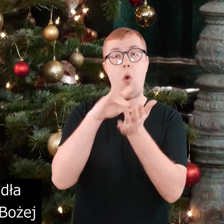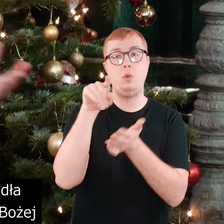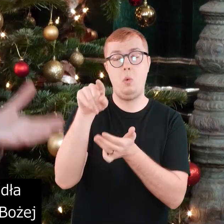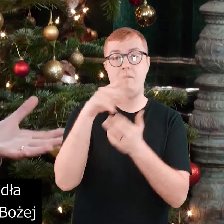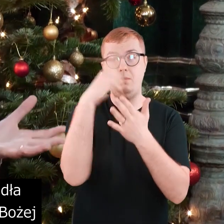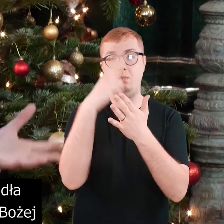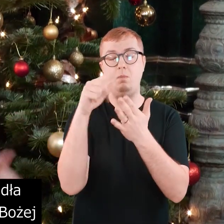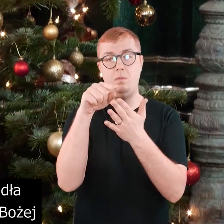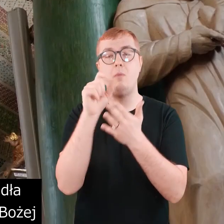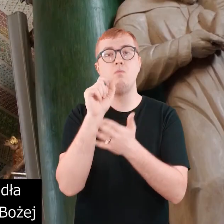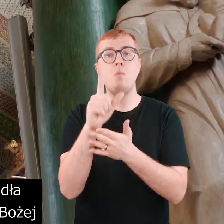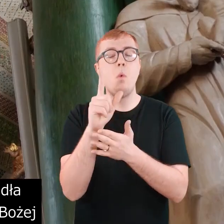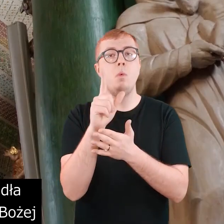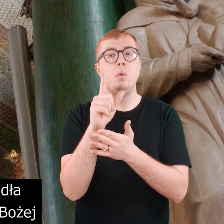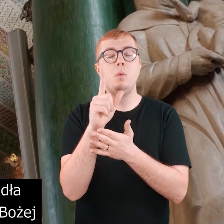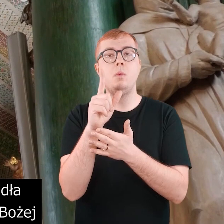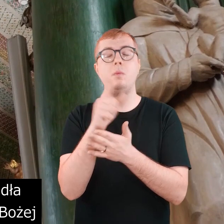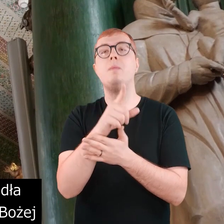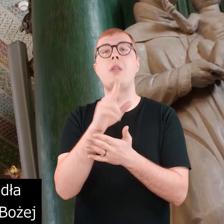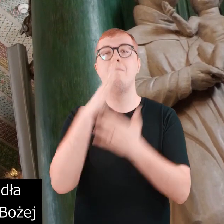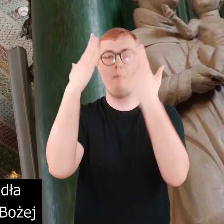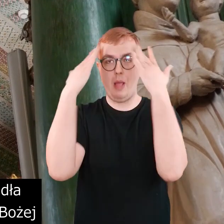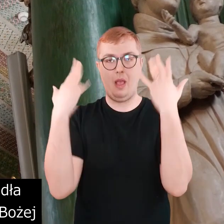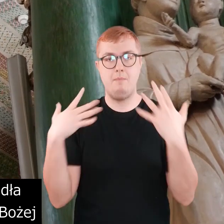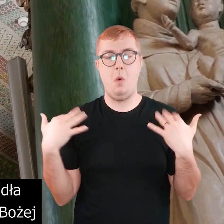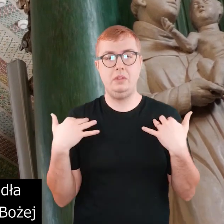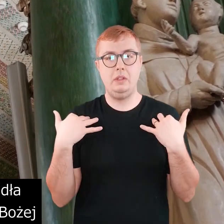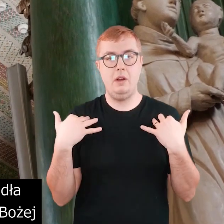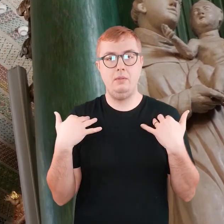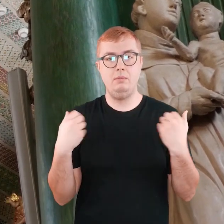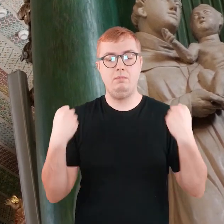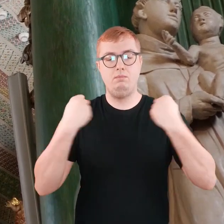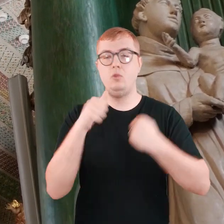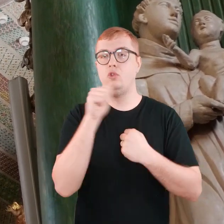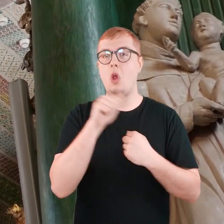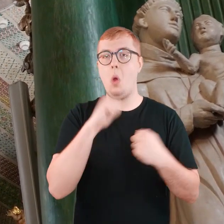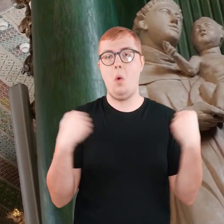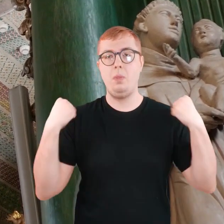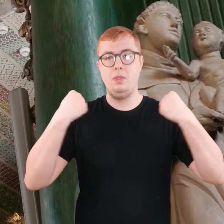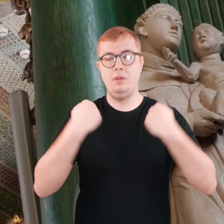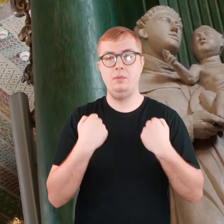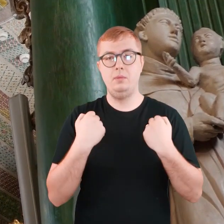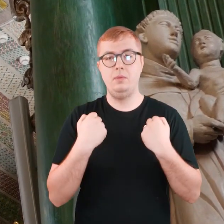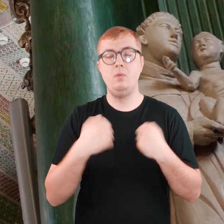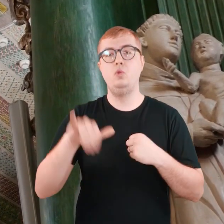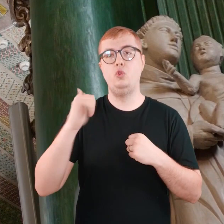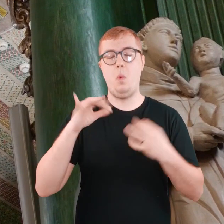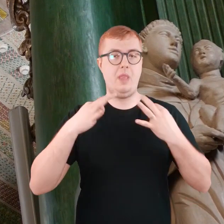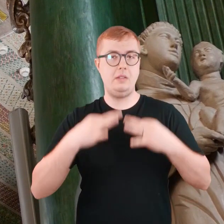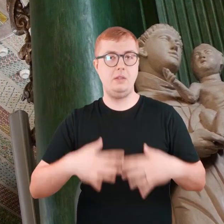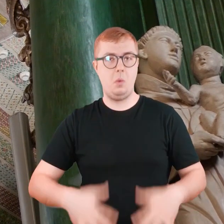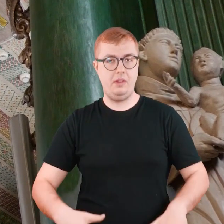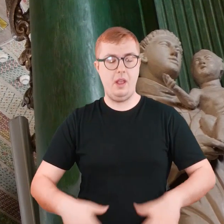tego malowidła znajduje się przedstawienie Matki Bożej, odzianej w zielony płaszcz i żółtą